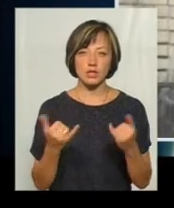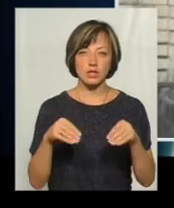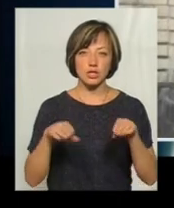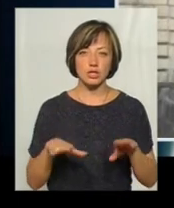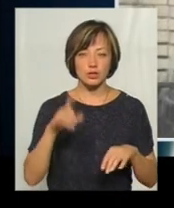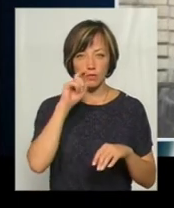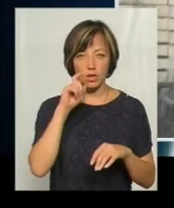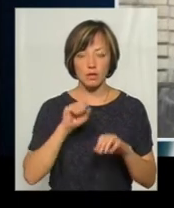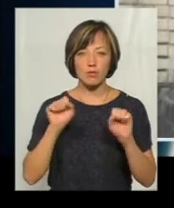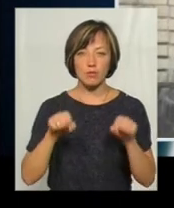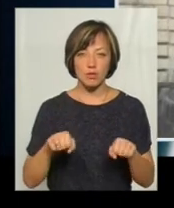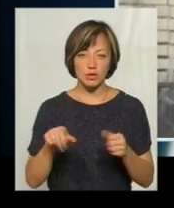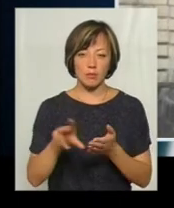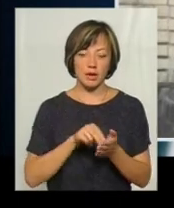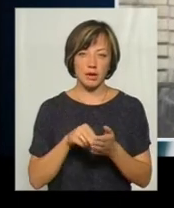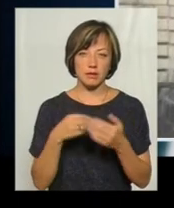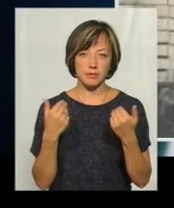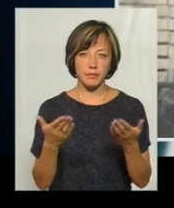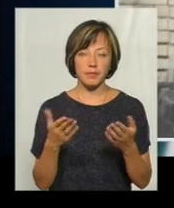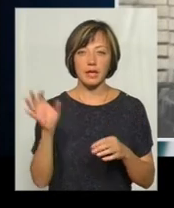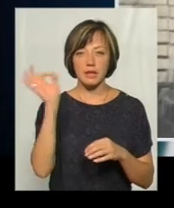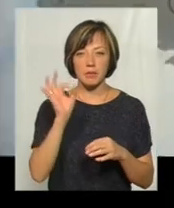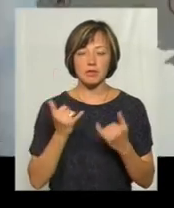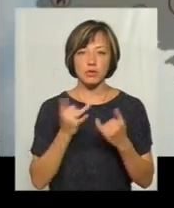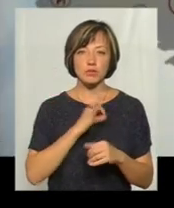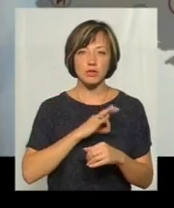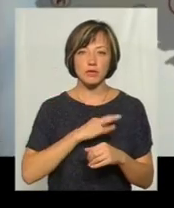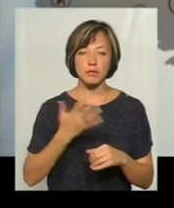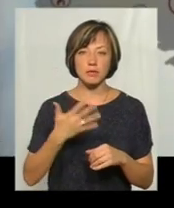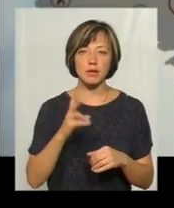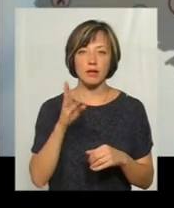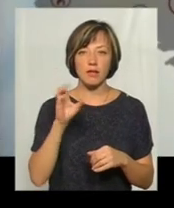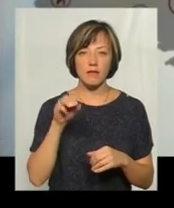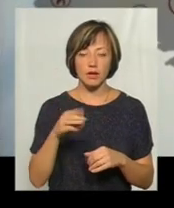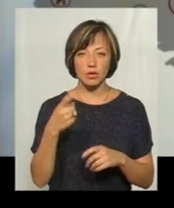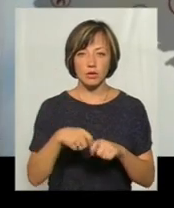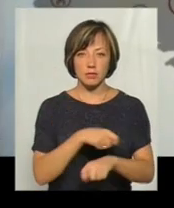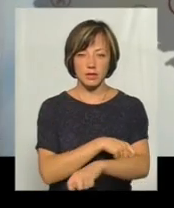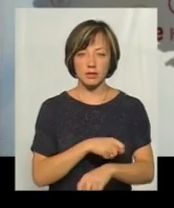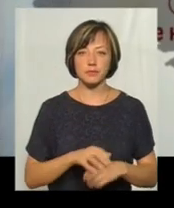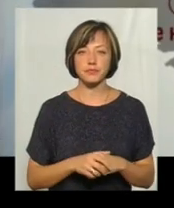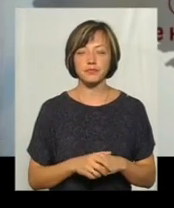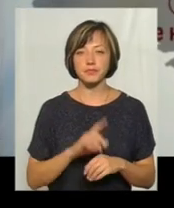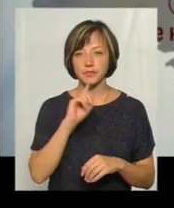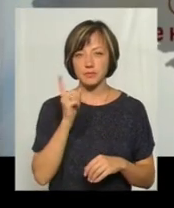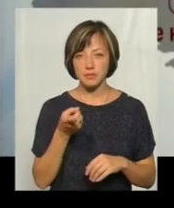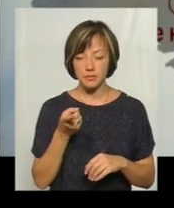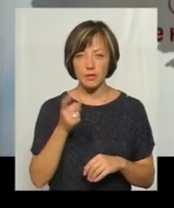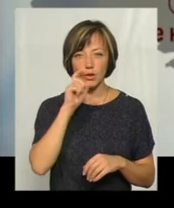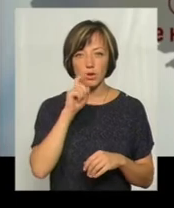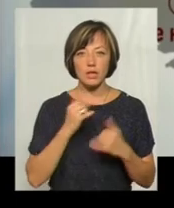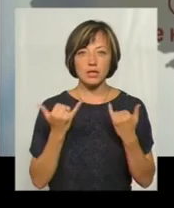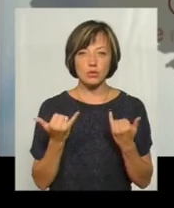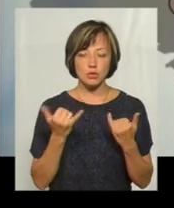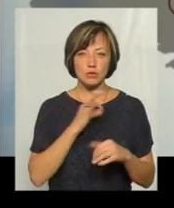Україні. Можу навести приклад. Німеччина сьогодні споживає 50 кВт на один квадратний метр в рік. Україна